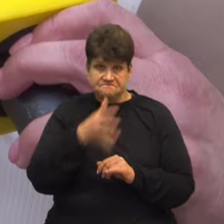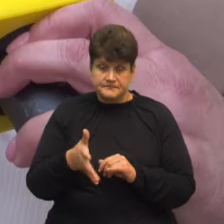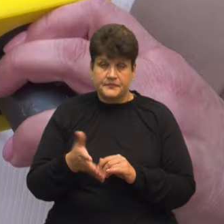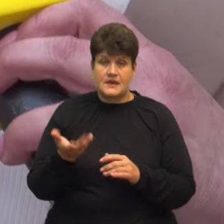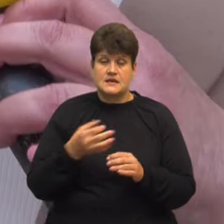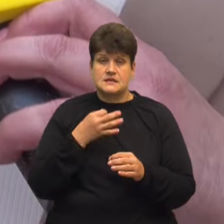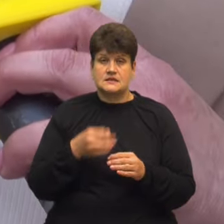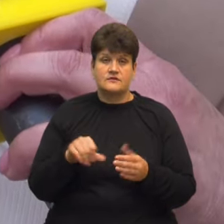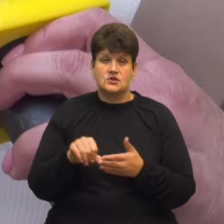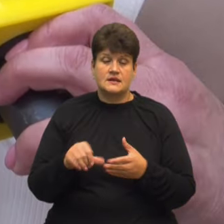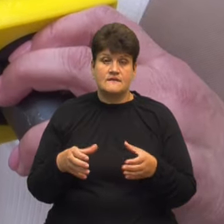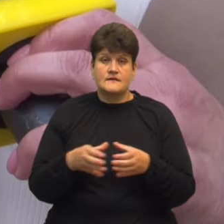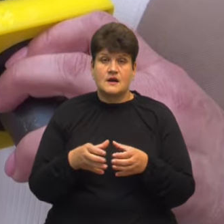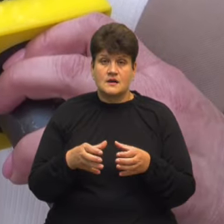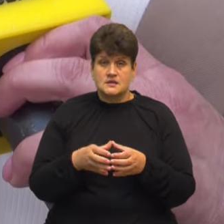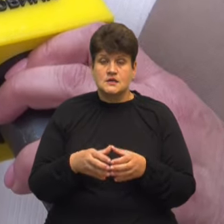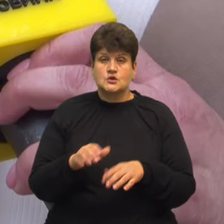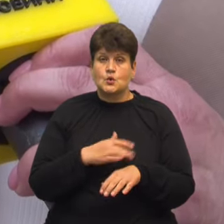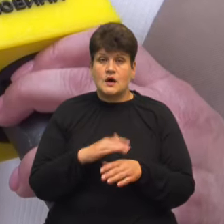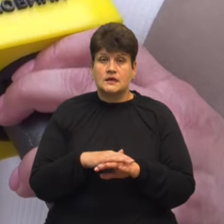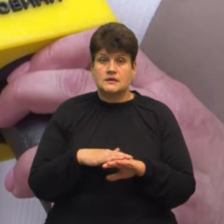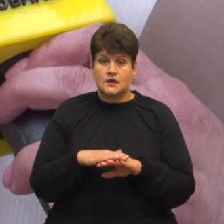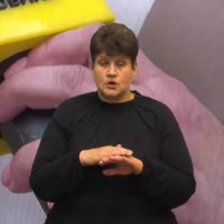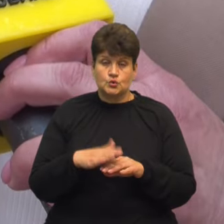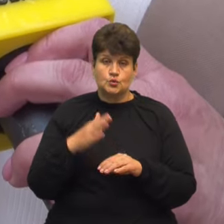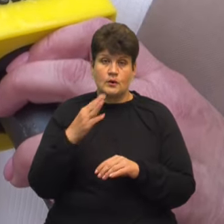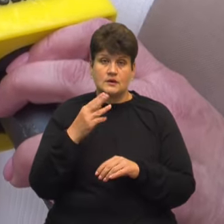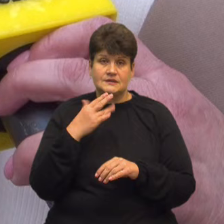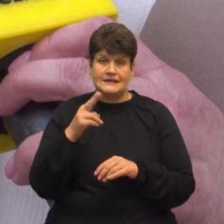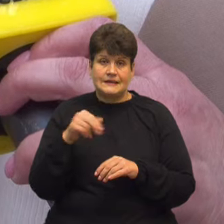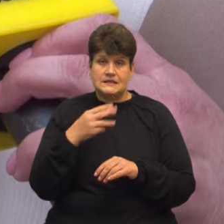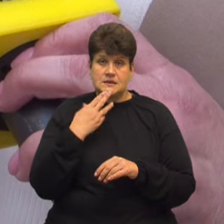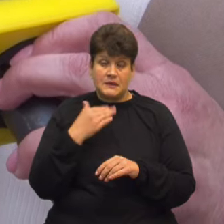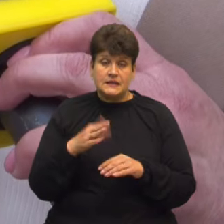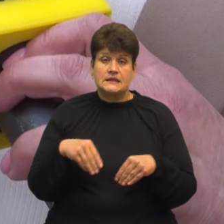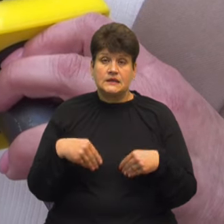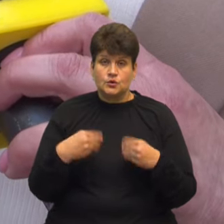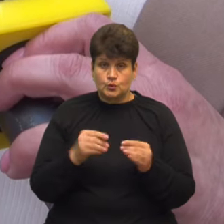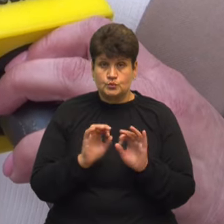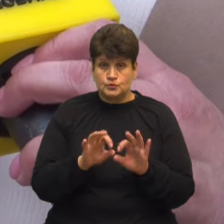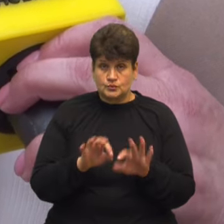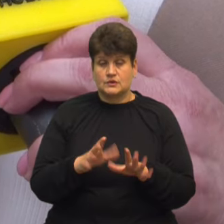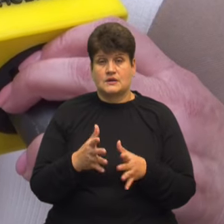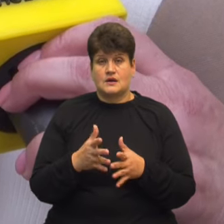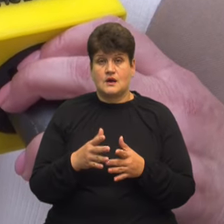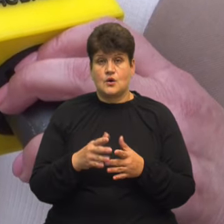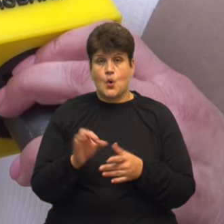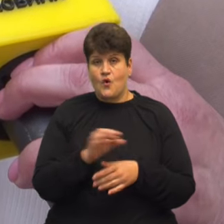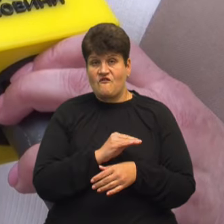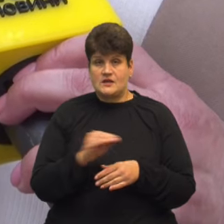член фракції «Слуга народу» Денис Милий коментар з цього приводу дадуть на офіційній сторінці «Слуга народу» Тернопільщини